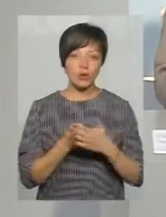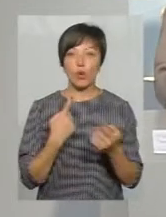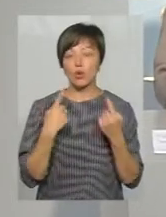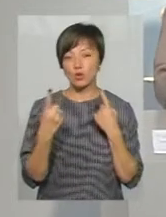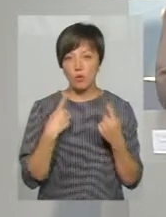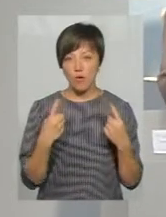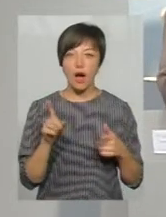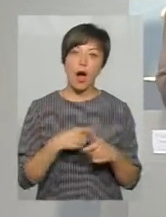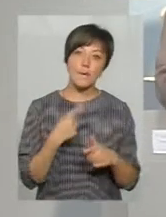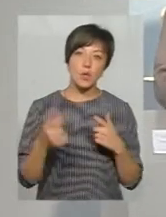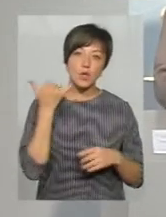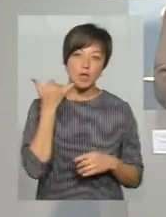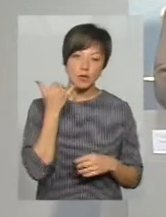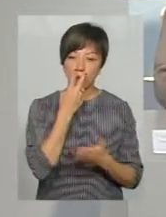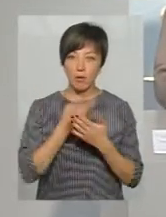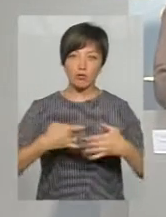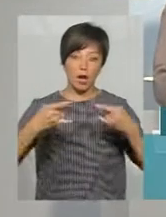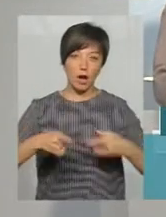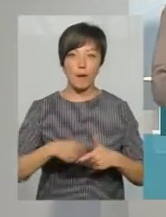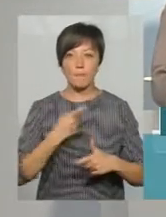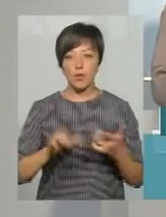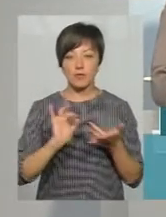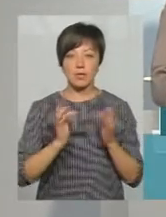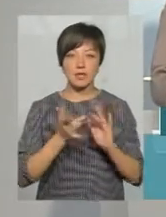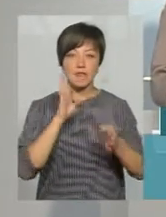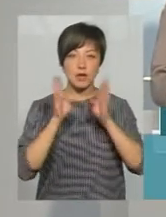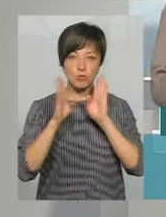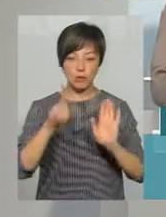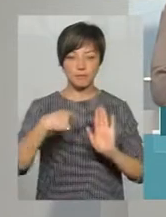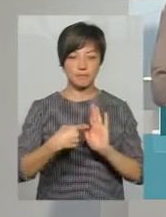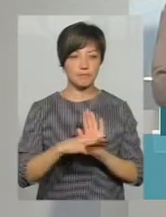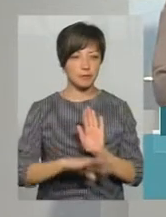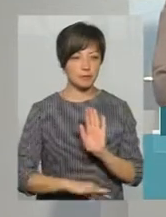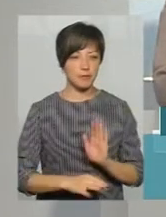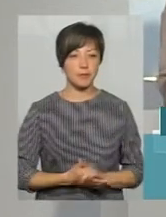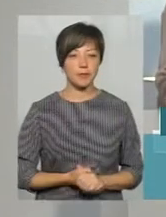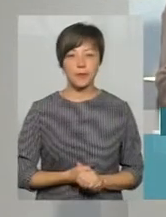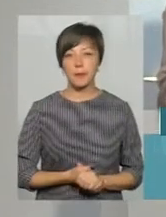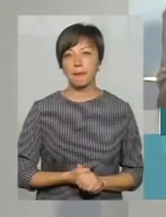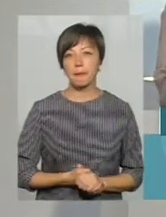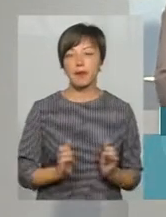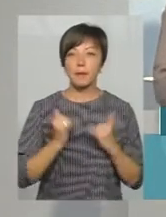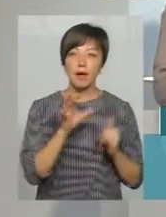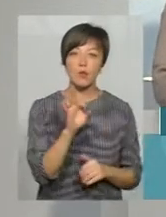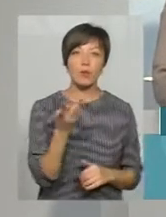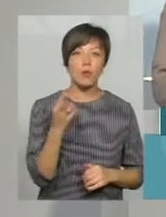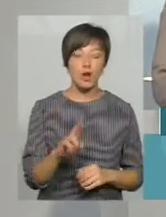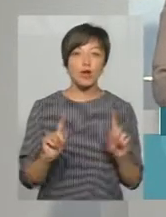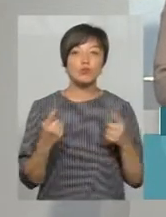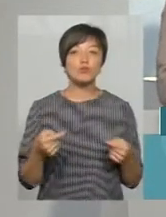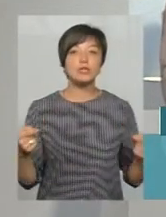розмови або телефоном, який бачите на екрані, або у соцмережі Фейсбук ставте свої запитання. Отож, пані Оля, а чому саме